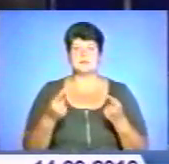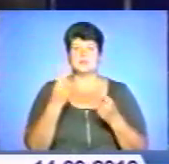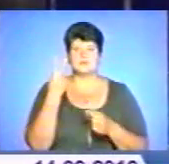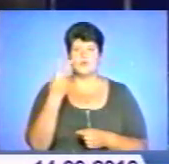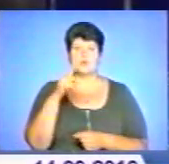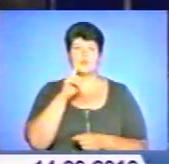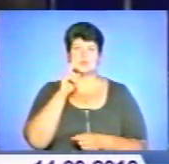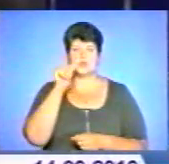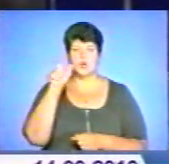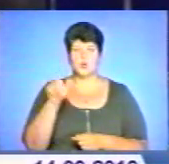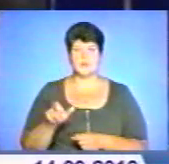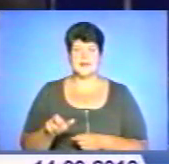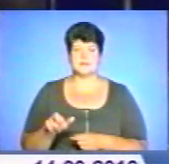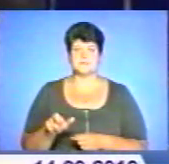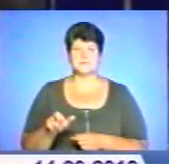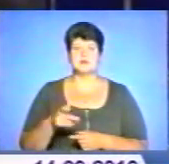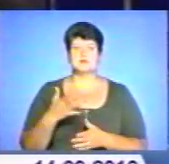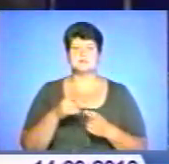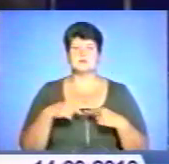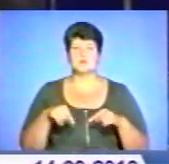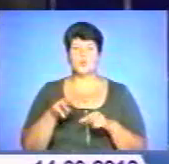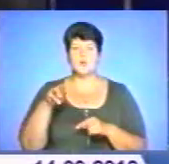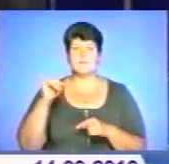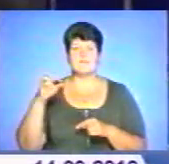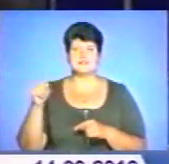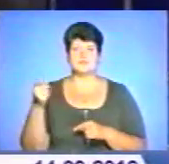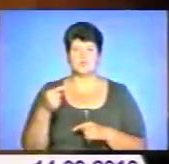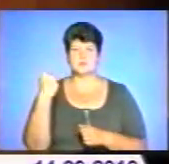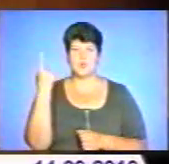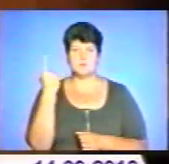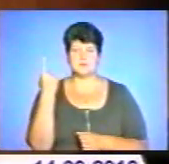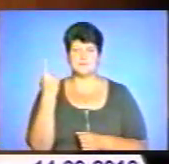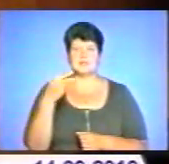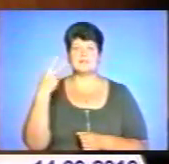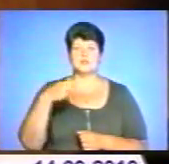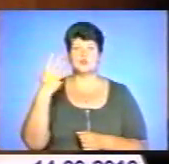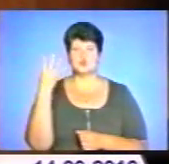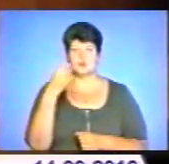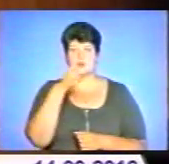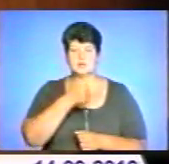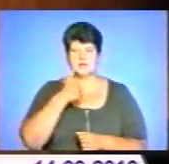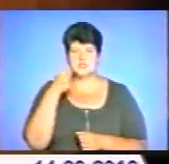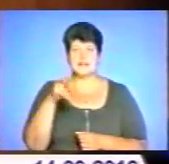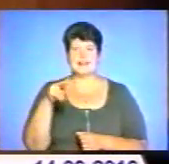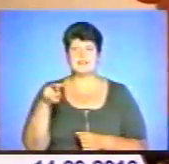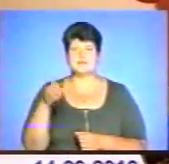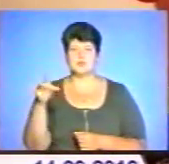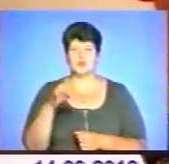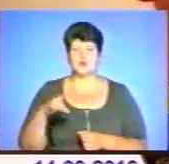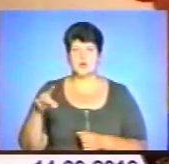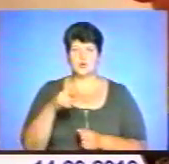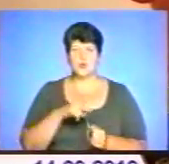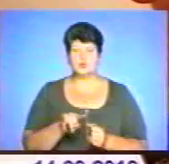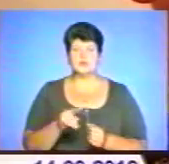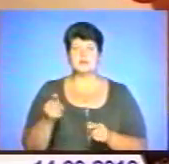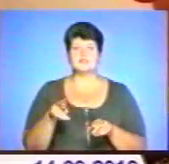молодих людей. Відеоматеріал сектора зв'язків з громадськістю УМВС в Тернопільській області. 24-річного уродженця Лені Веччини та 20-річного